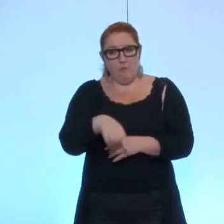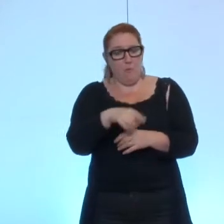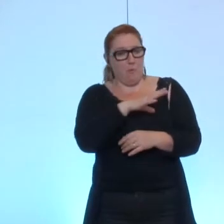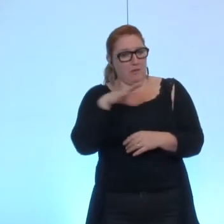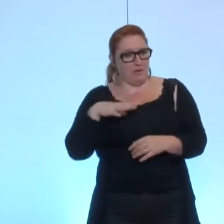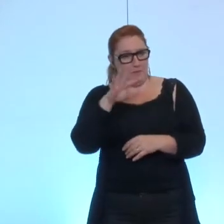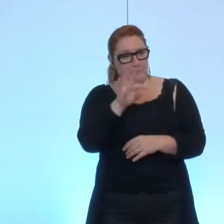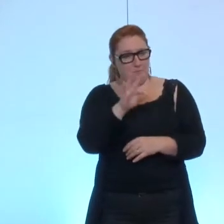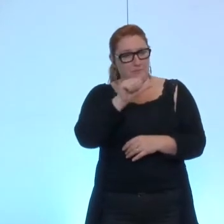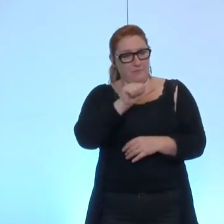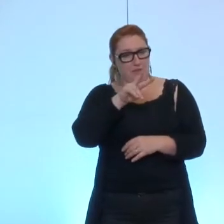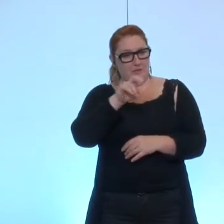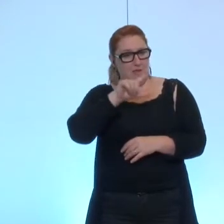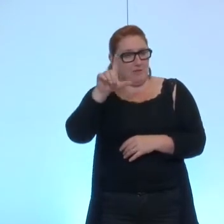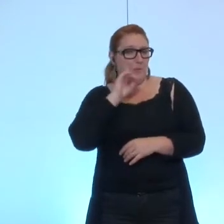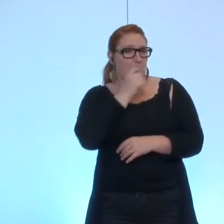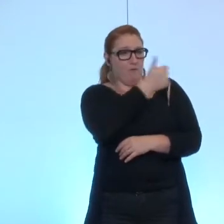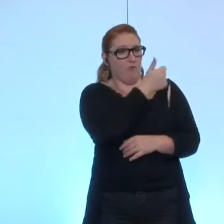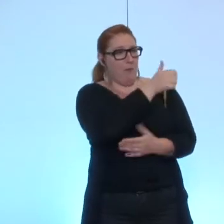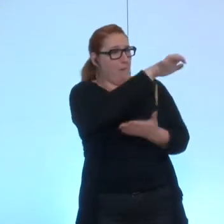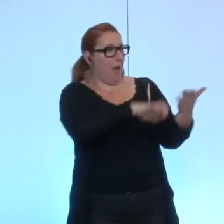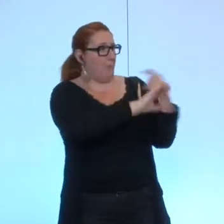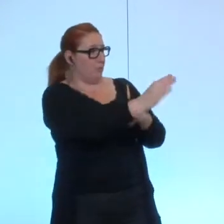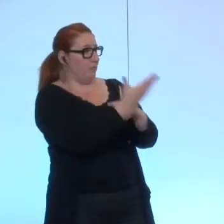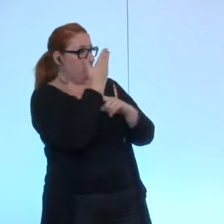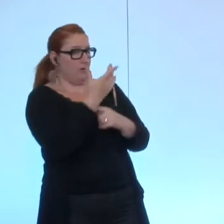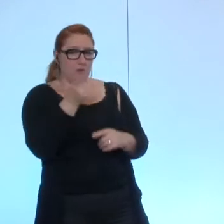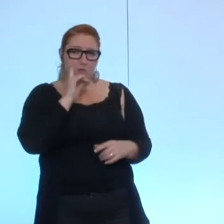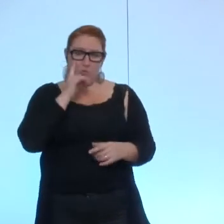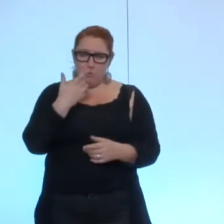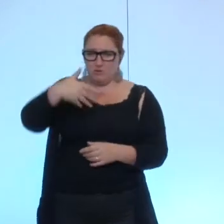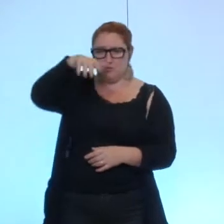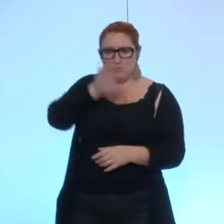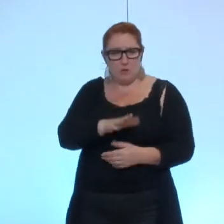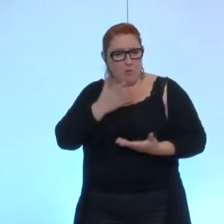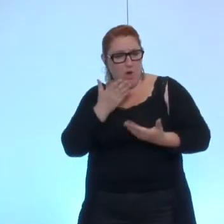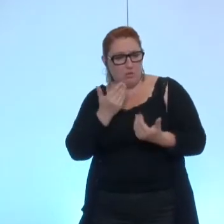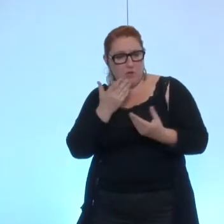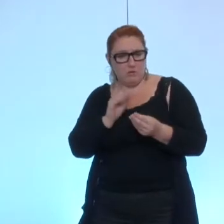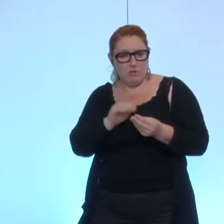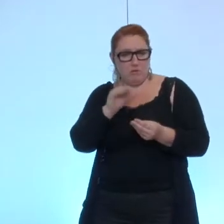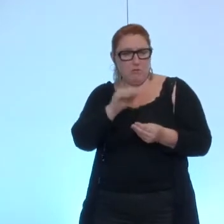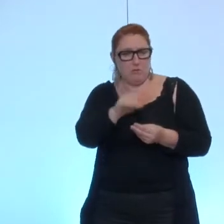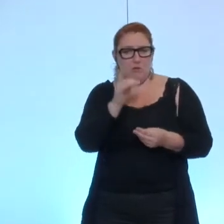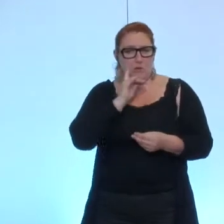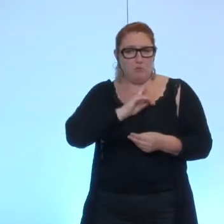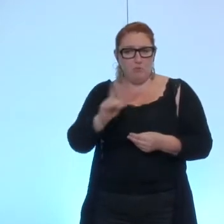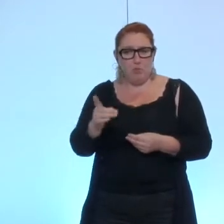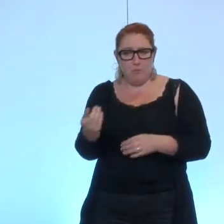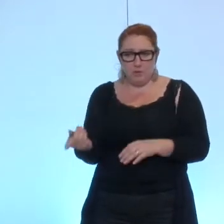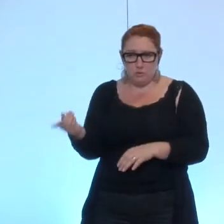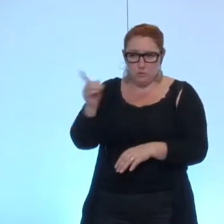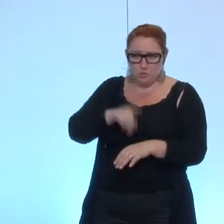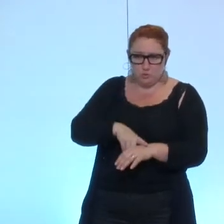Tavelle, puisque vous êtes rapportrice, pourquoi avoir attendu 5 mois ? Pourquoi n'avoir pas proposé